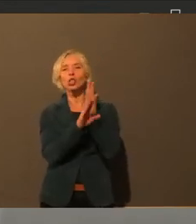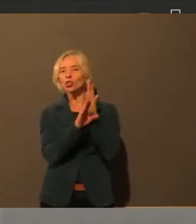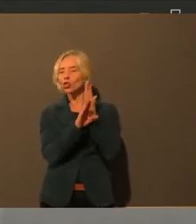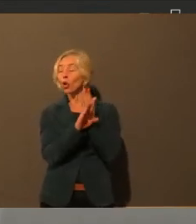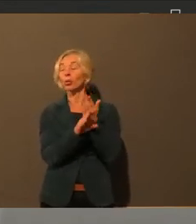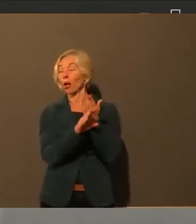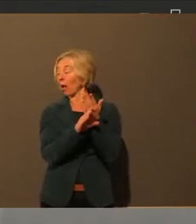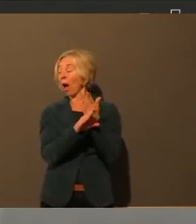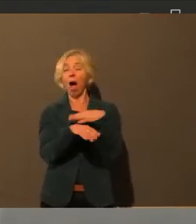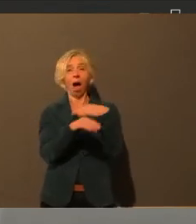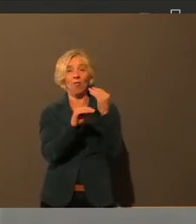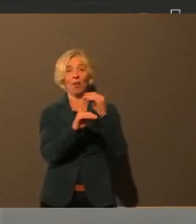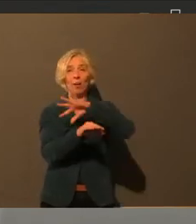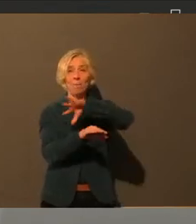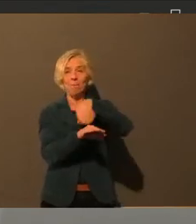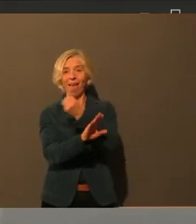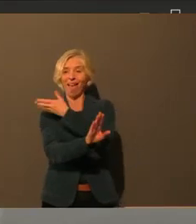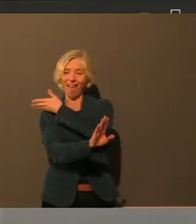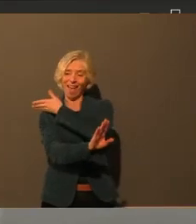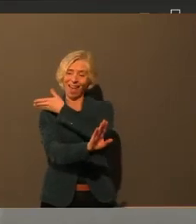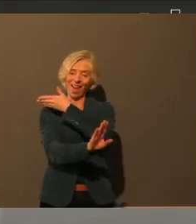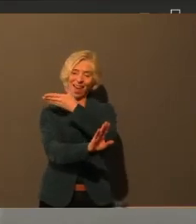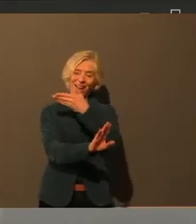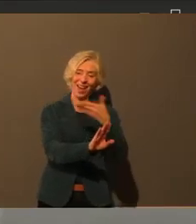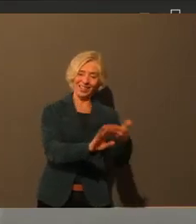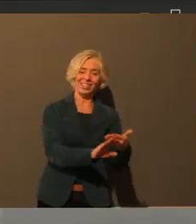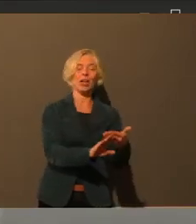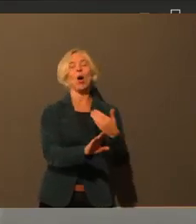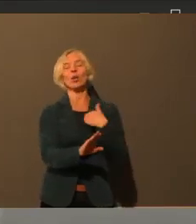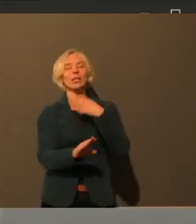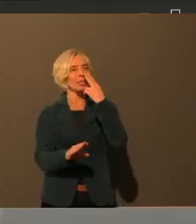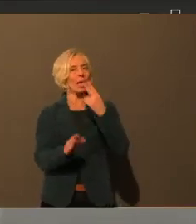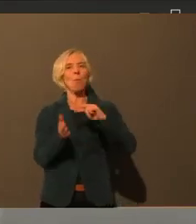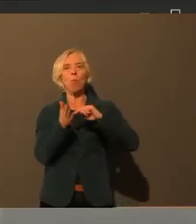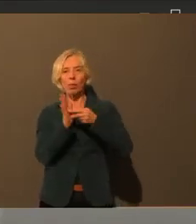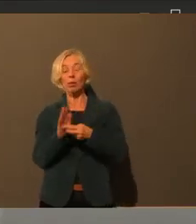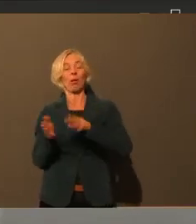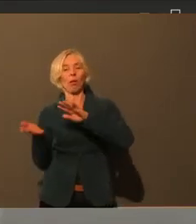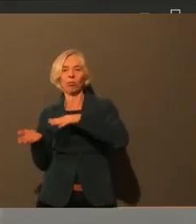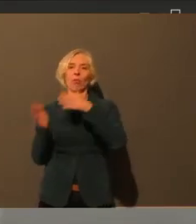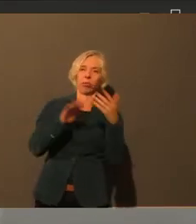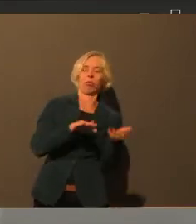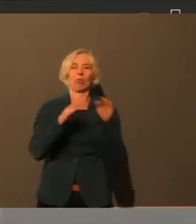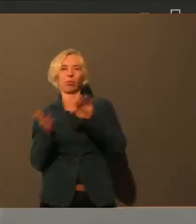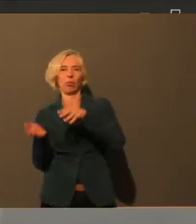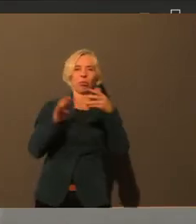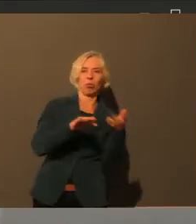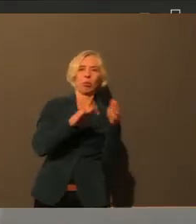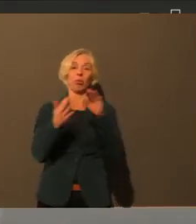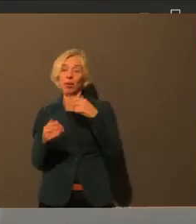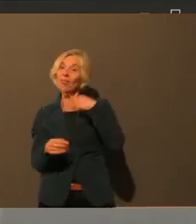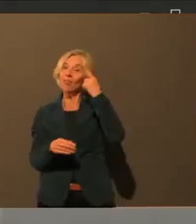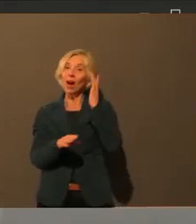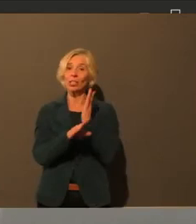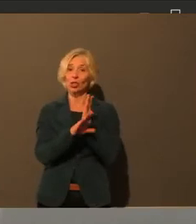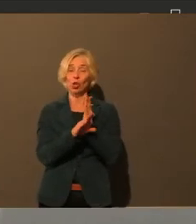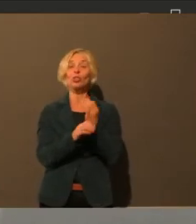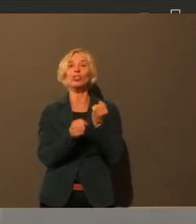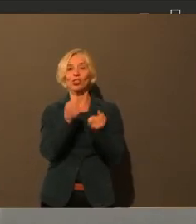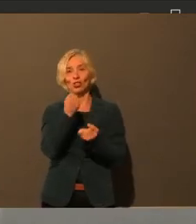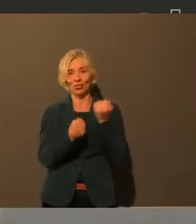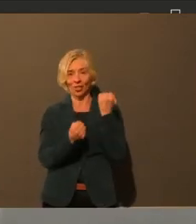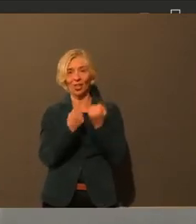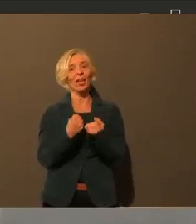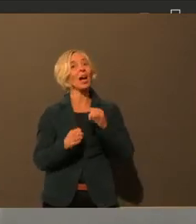Handlungen mehr, weil es sich alle zwei Wochen irgendwas ändert. Klar, es ist schwierig, aber und das betrifft eben auch die Maskenpflicht in der